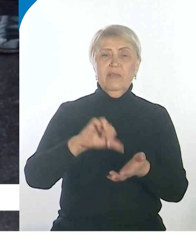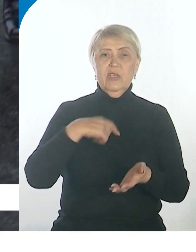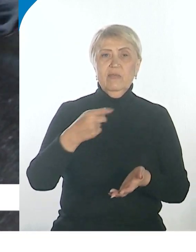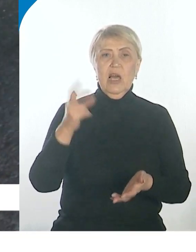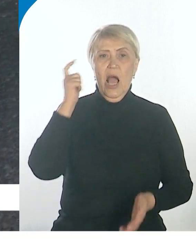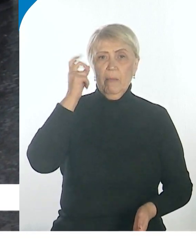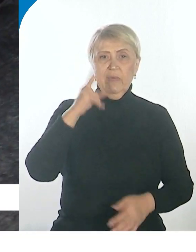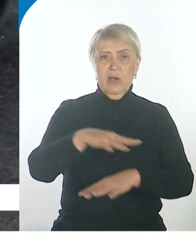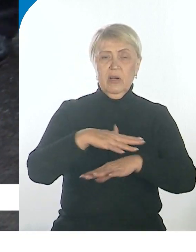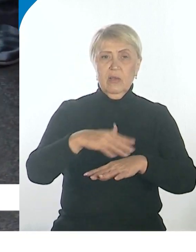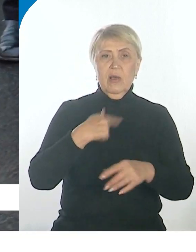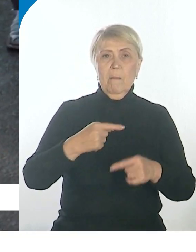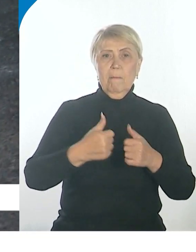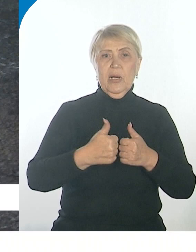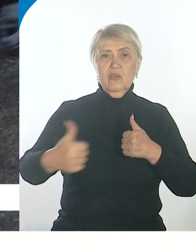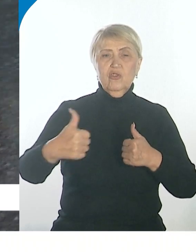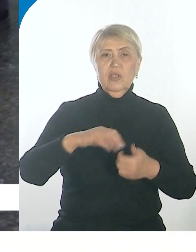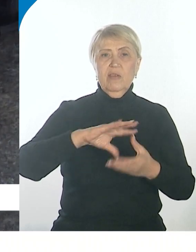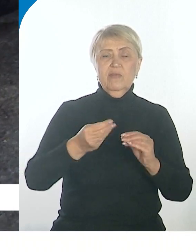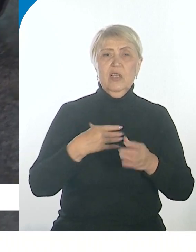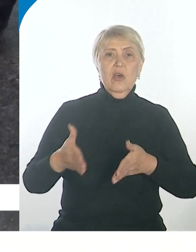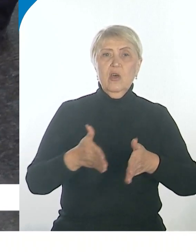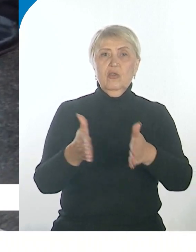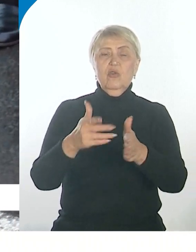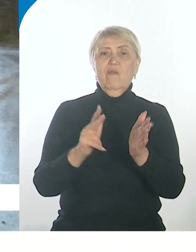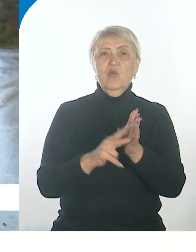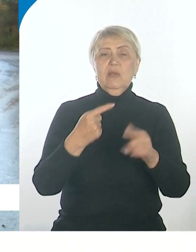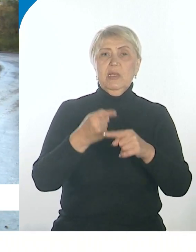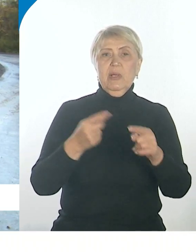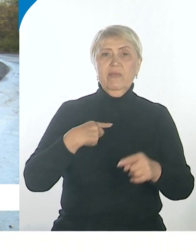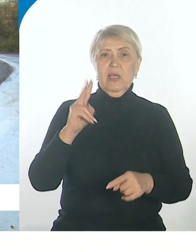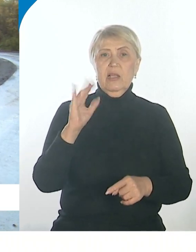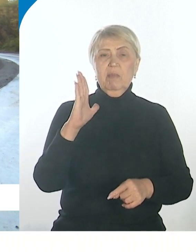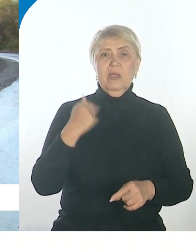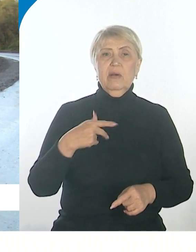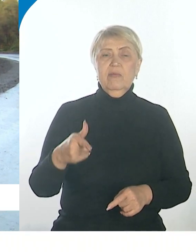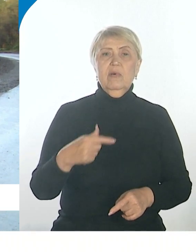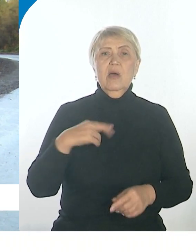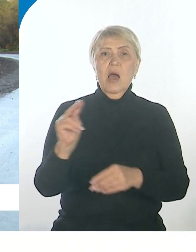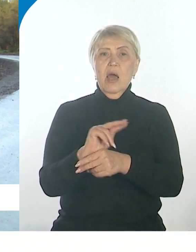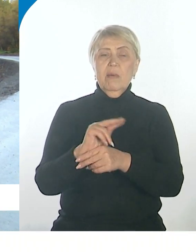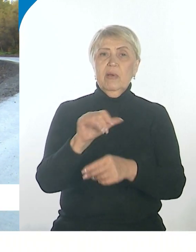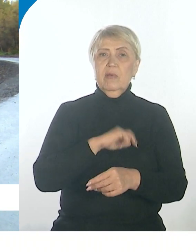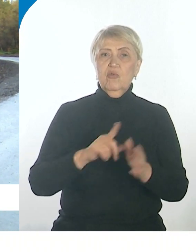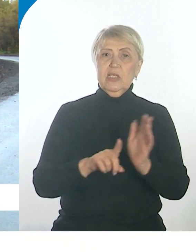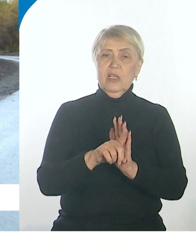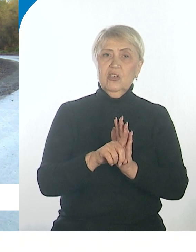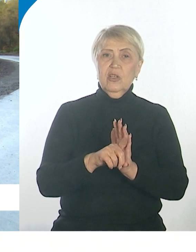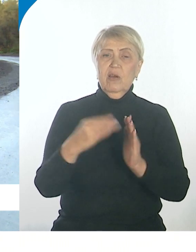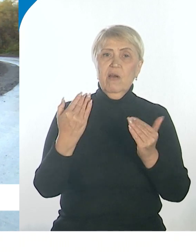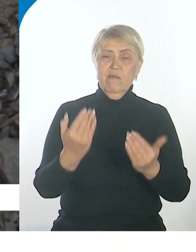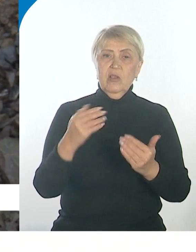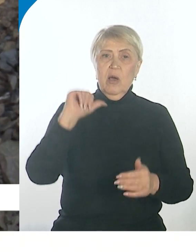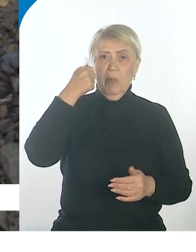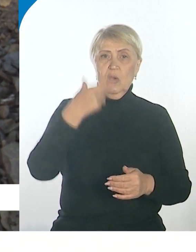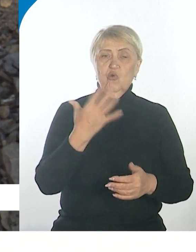района. Протяженность всей дороги 8,5 километров. Ремонтировать ее начали в 2018 году. В этом сделали еще